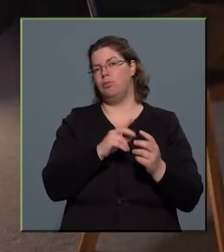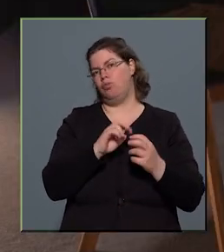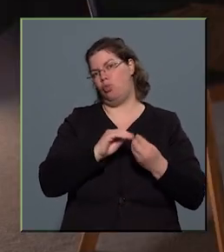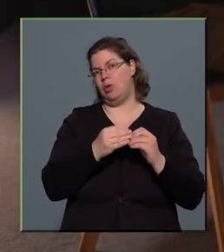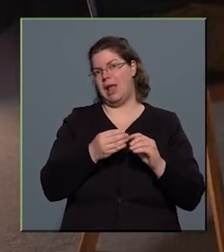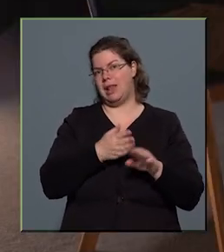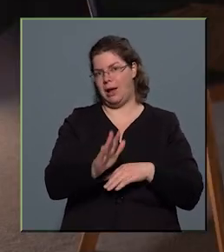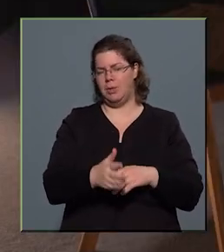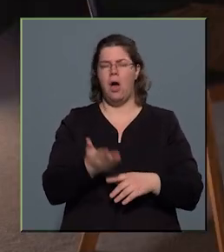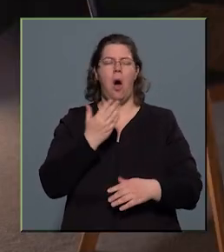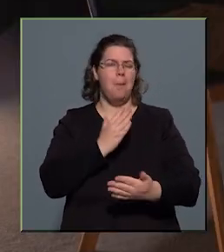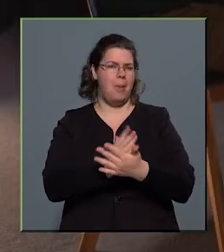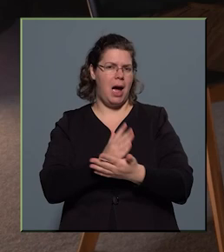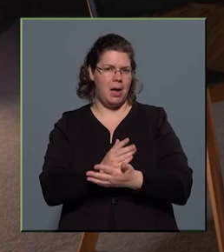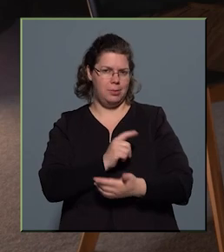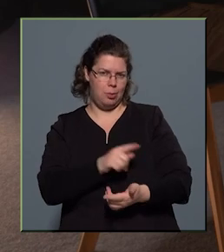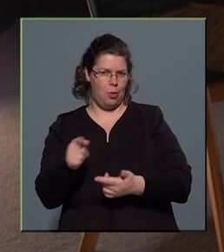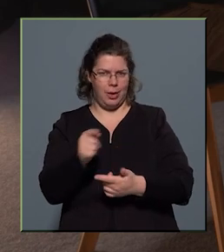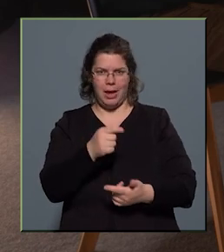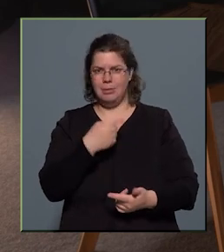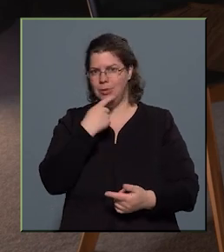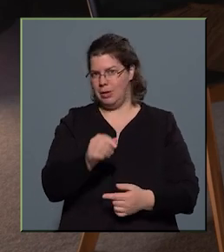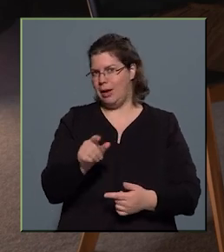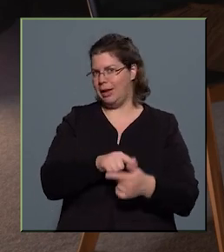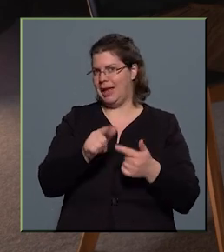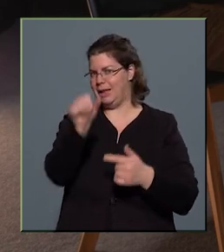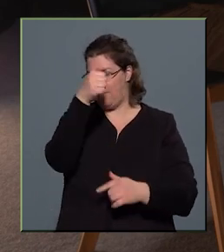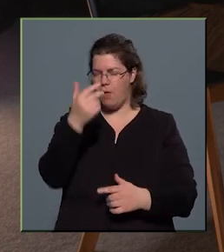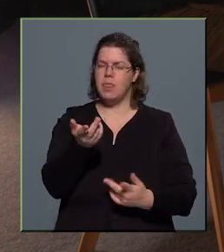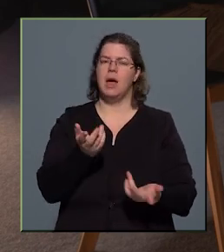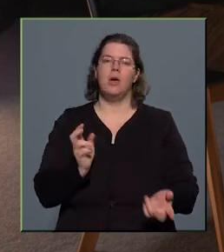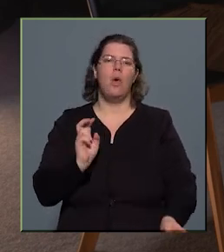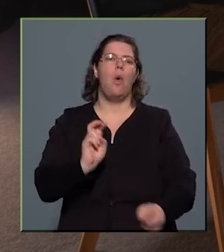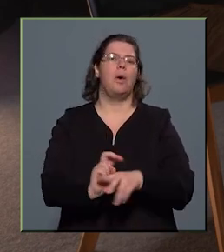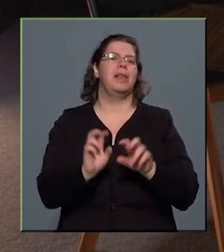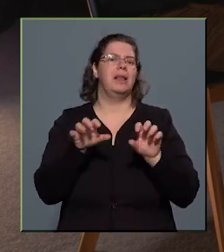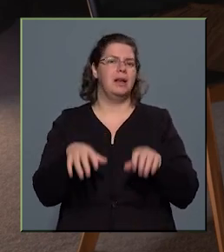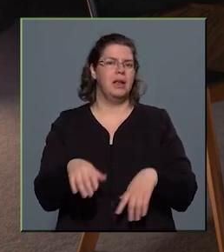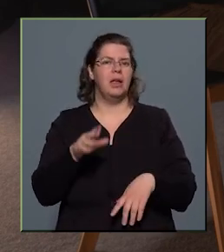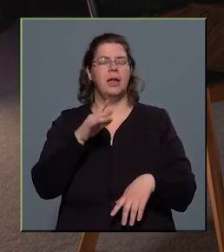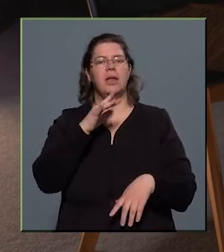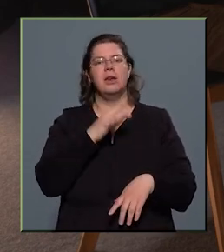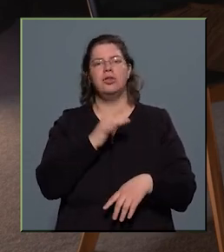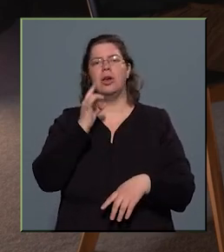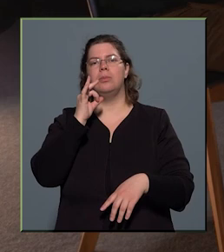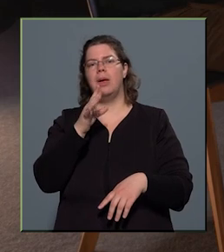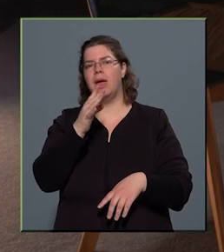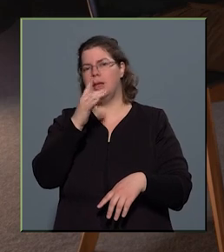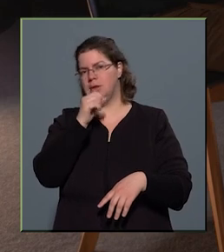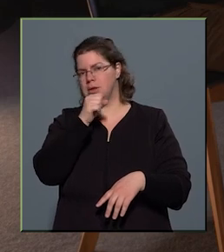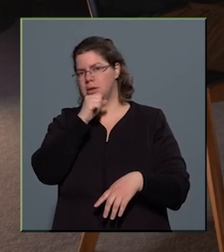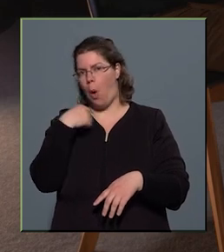Ha már őket említed, a két nevet, akkor tegyük hozzá Richard Branson-nak a nevét is,